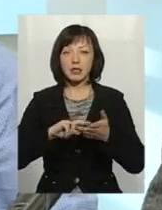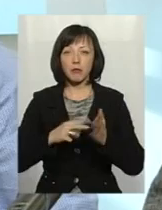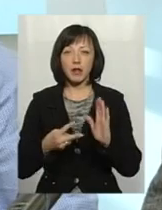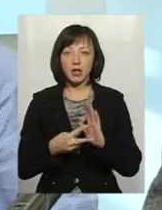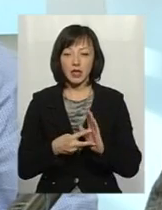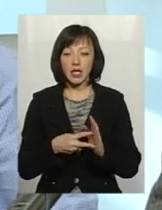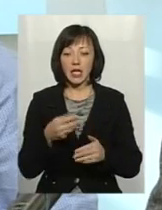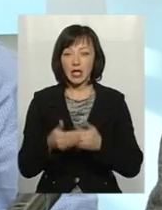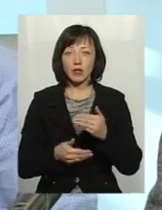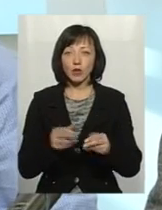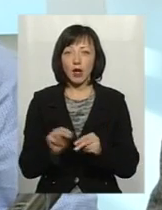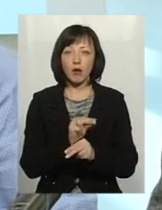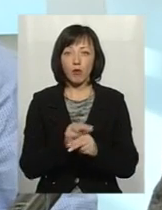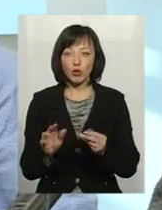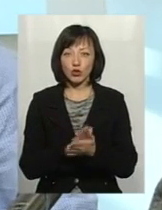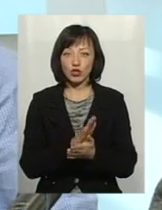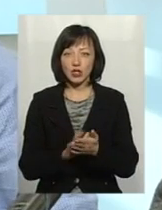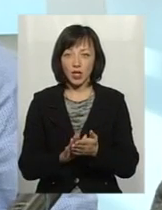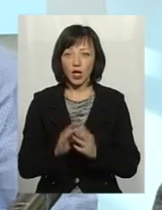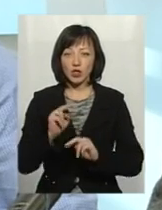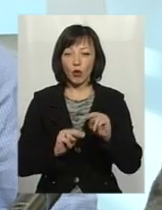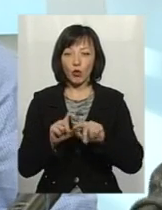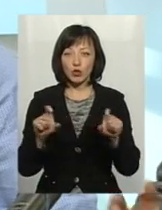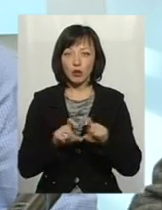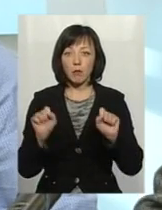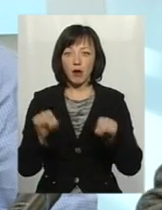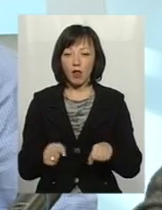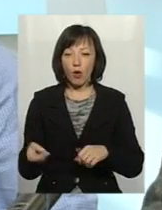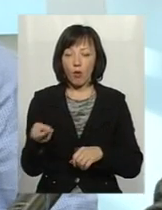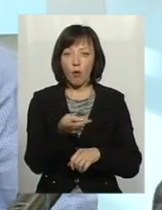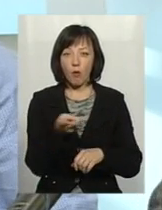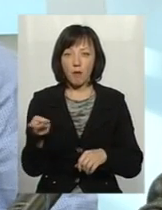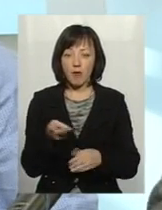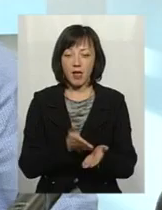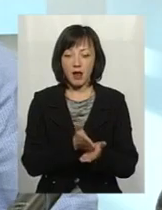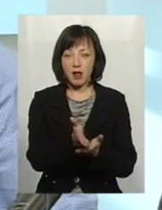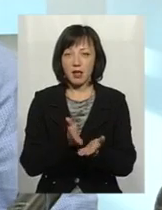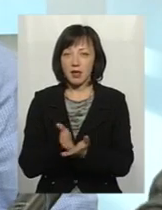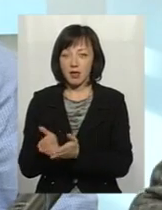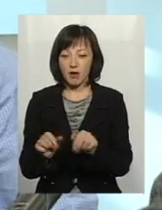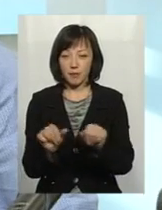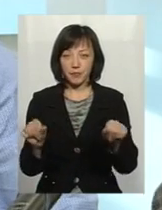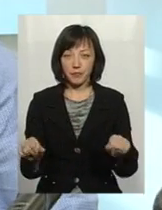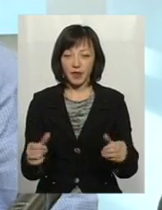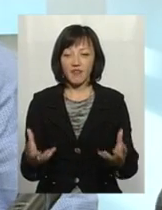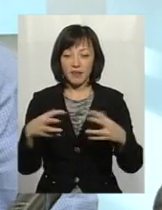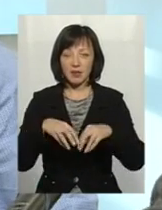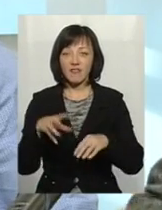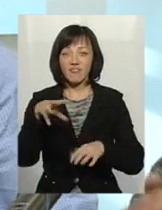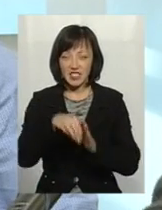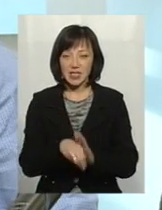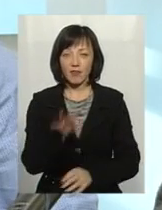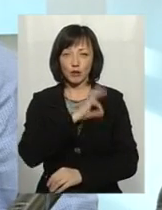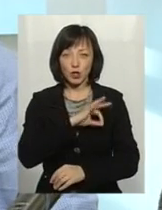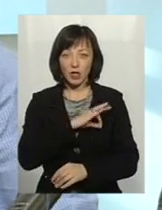текущий ремонт очистних сооружень, для того, щоб ми могли обе линии, які у нас параллельні і независимі, ввести в експлуатацию,